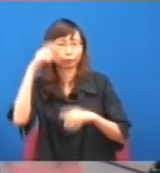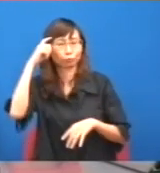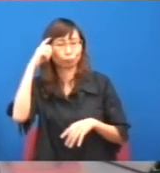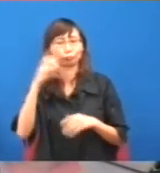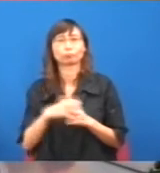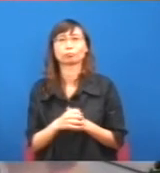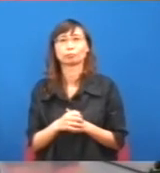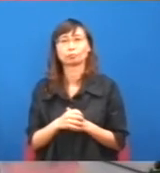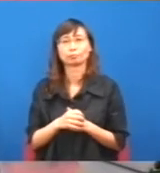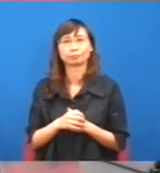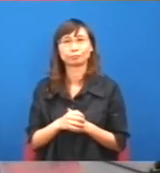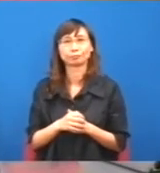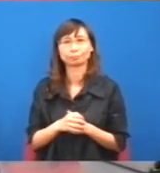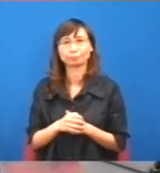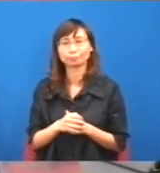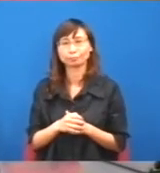簡單,